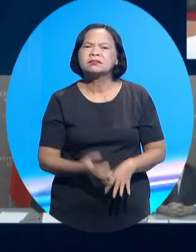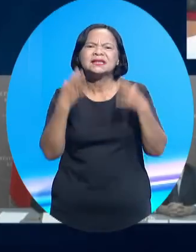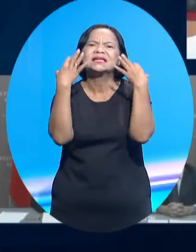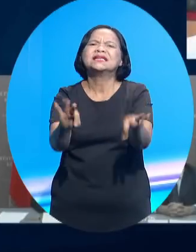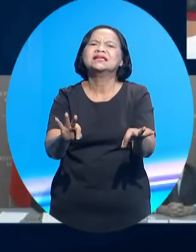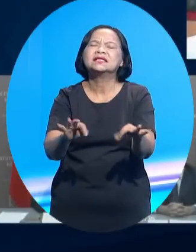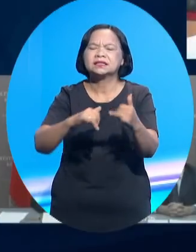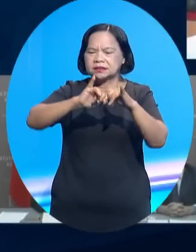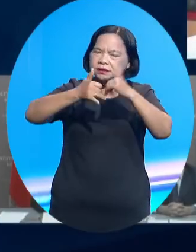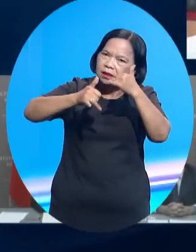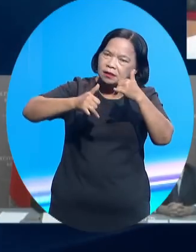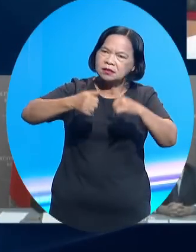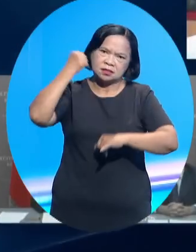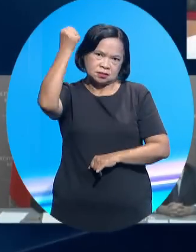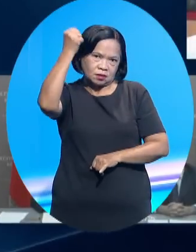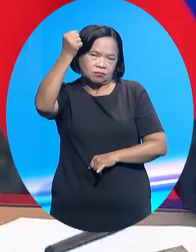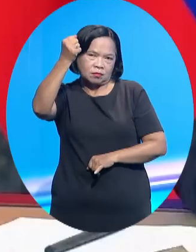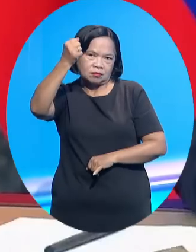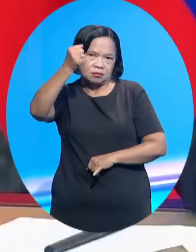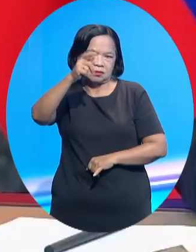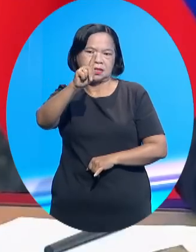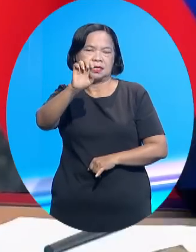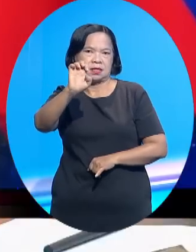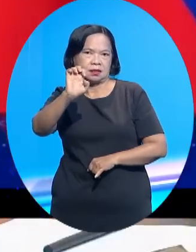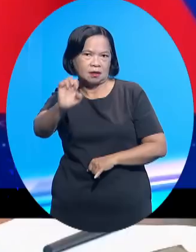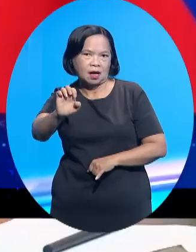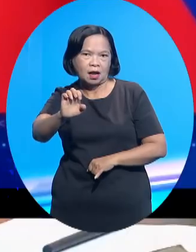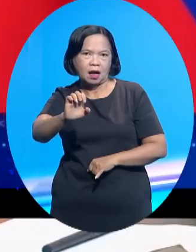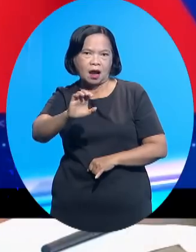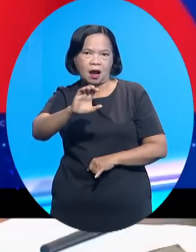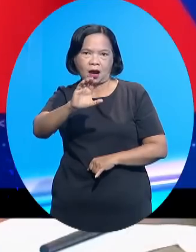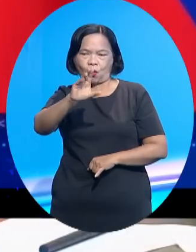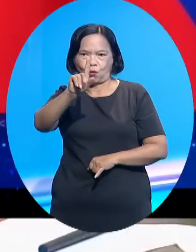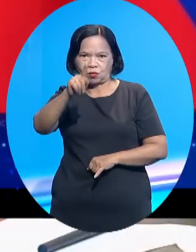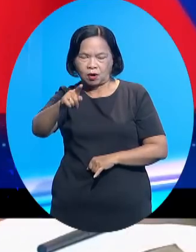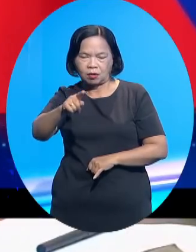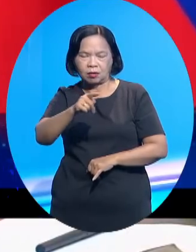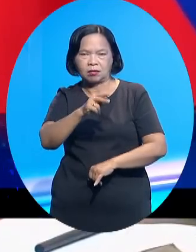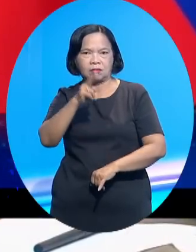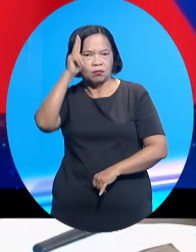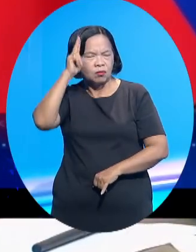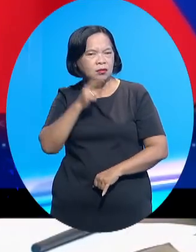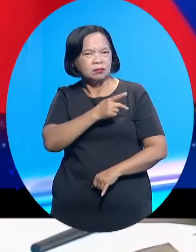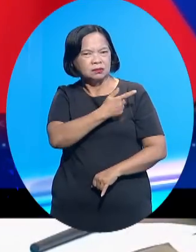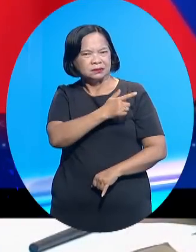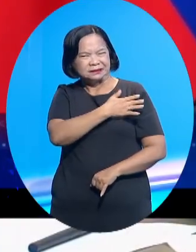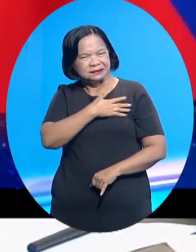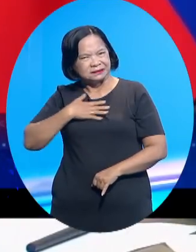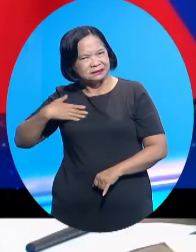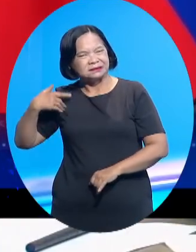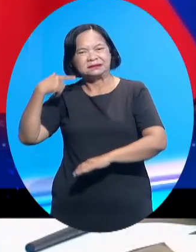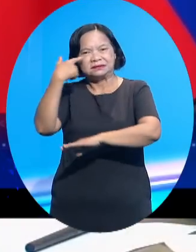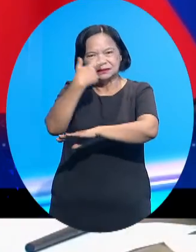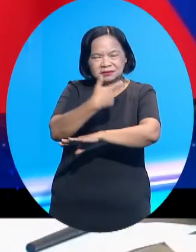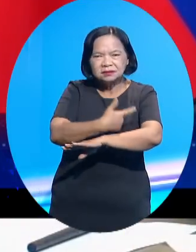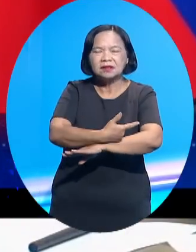gì đã xảy ra là một hành động khủng bố nữa của chính quyền Kiev. Cầu Krum đã không còn sử dụng do vận chuyển quân sự trong một thời gian dài, nên về mặt quân sự,